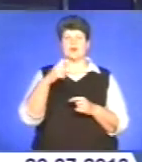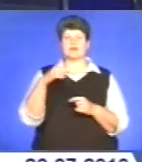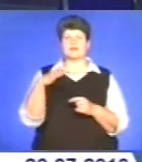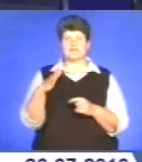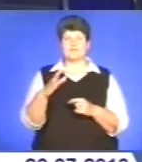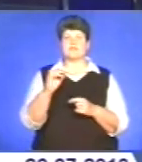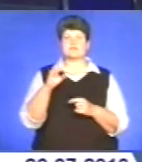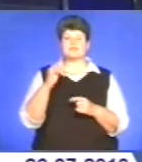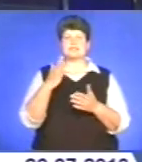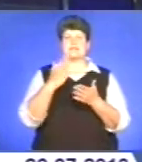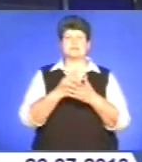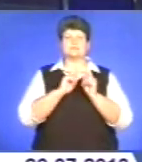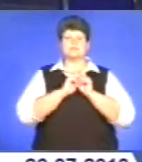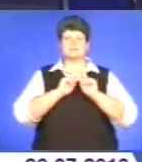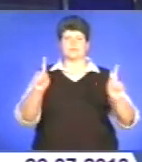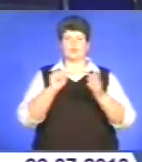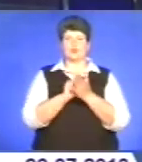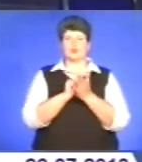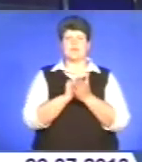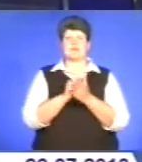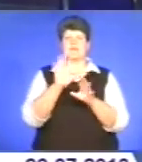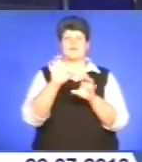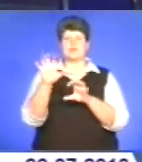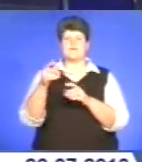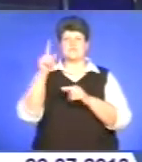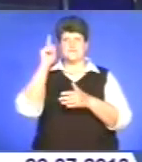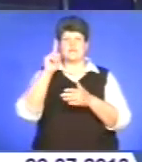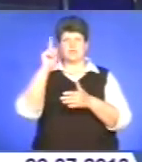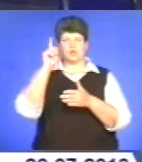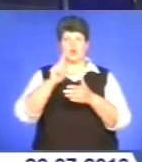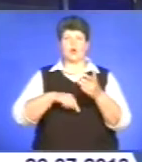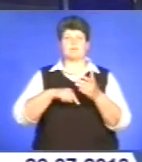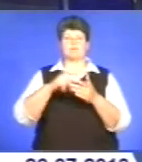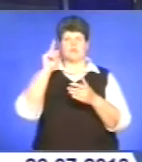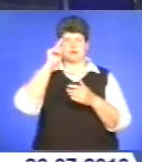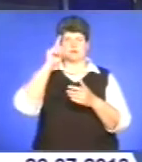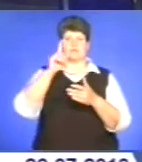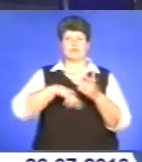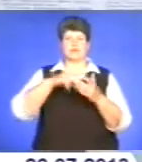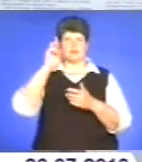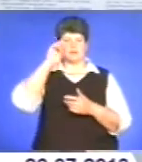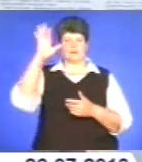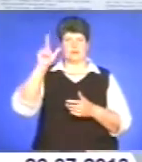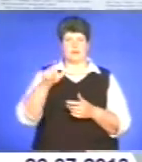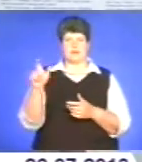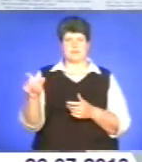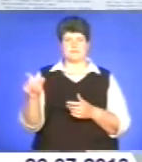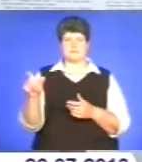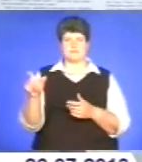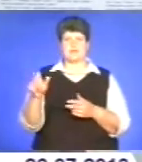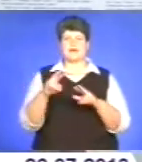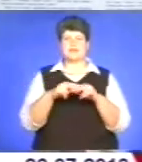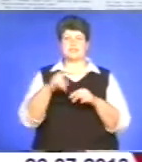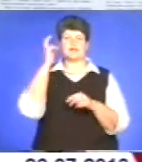документи тисячолітньої давності, фотографії відомих релігійних діячів. Далі у сюжеті. Хрещення